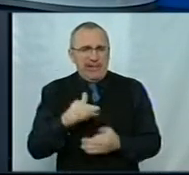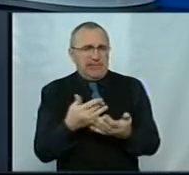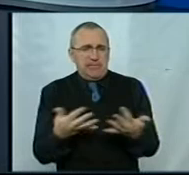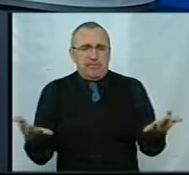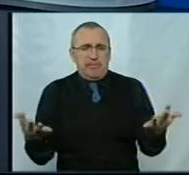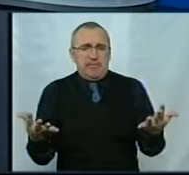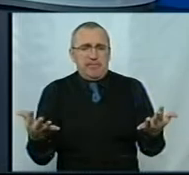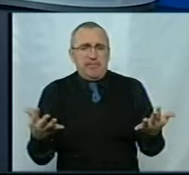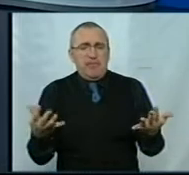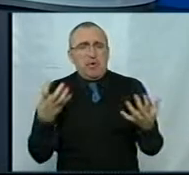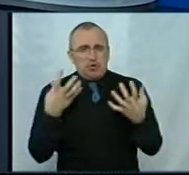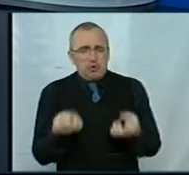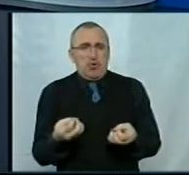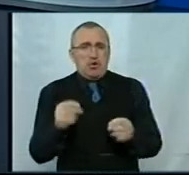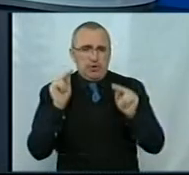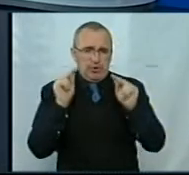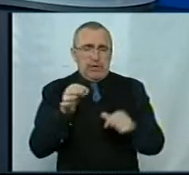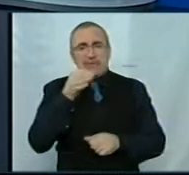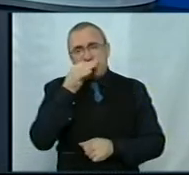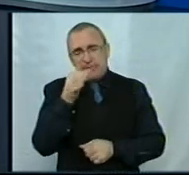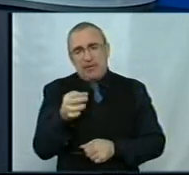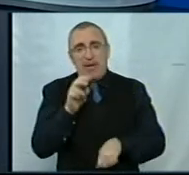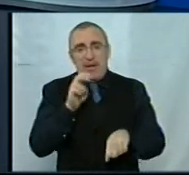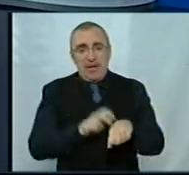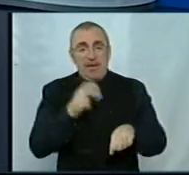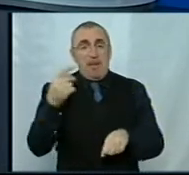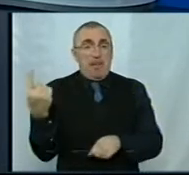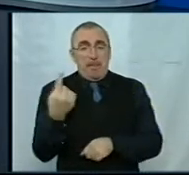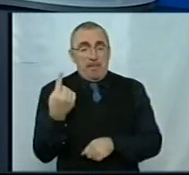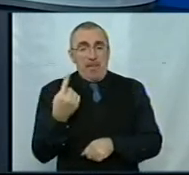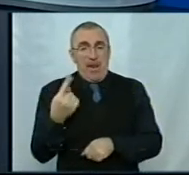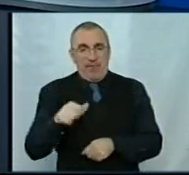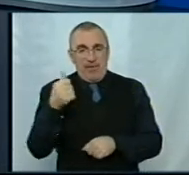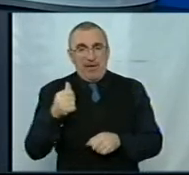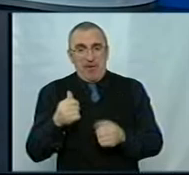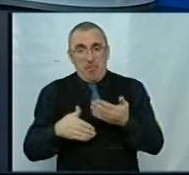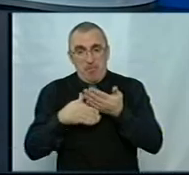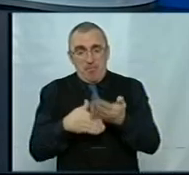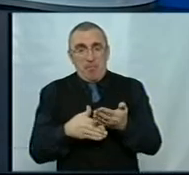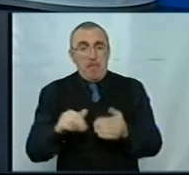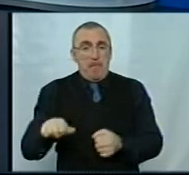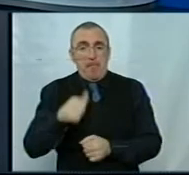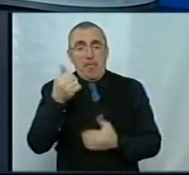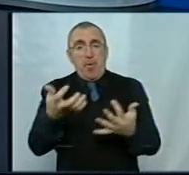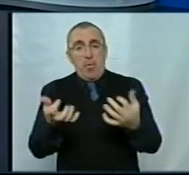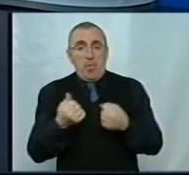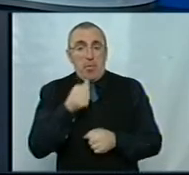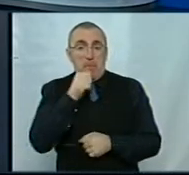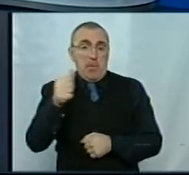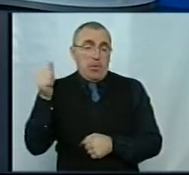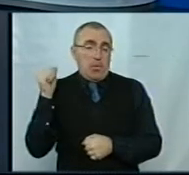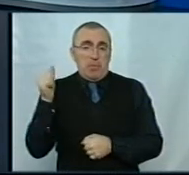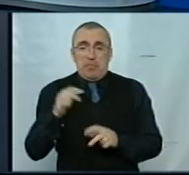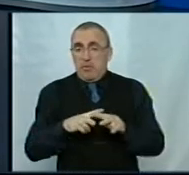лікарів… Ну і ще, давайте чесно скажемо, що лікарі первинної медико-санітарної допомоги і первинка взагалі отримала це минулого року